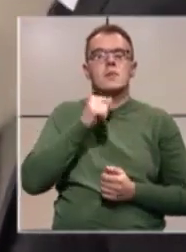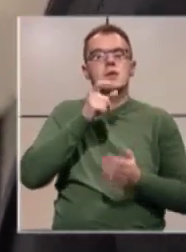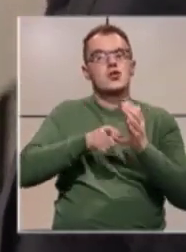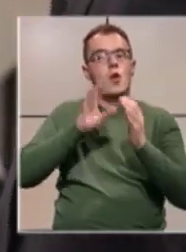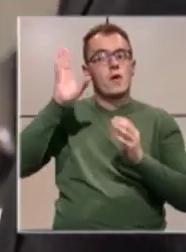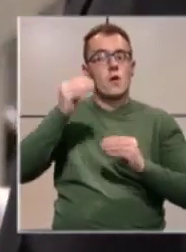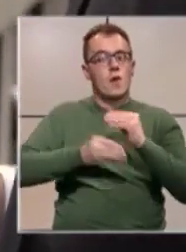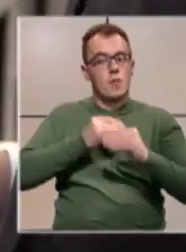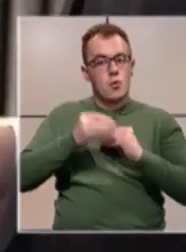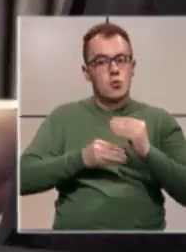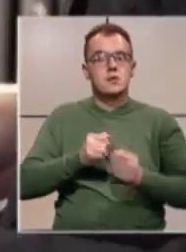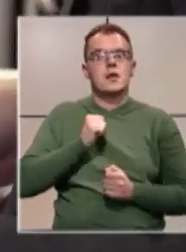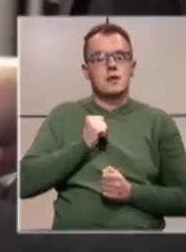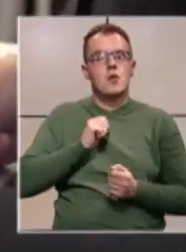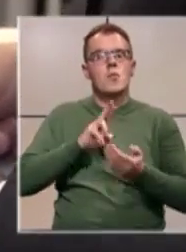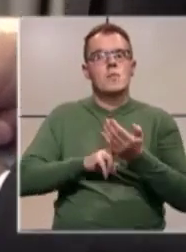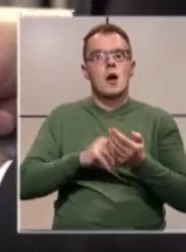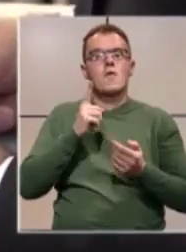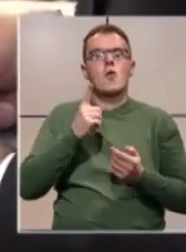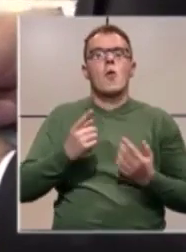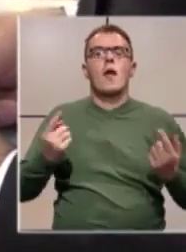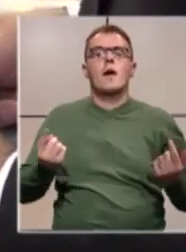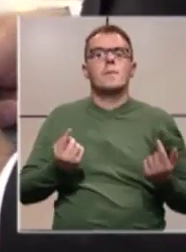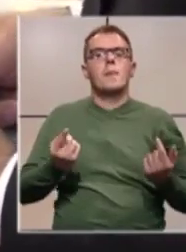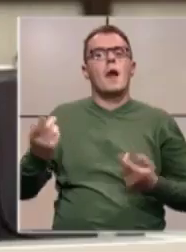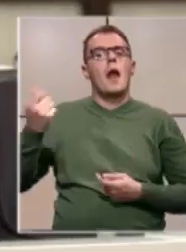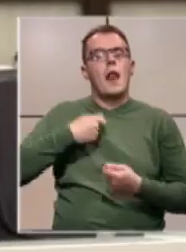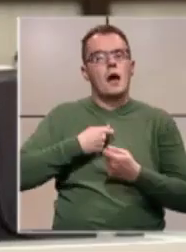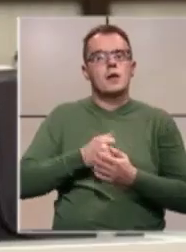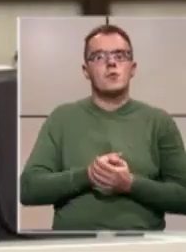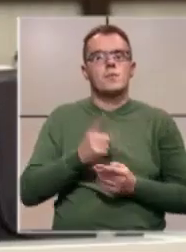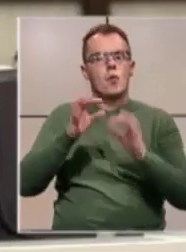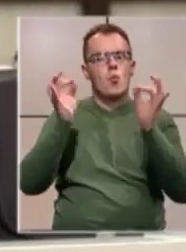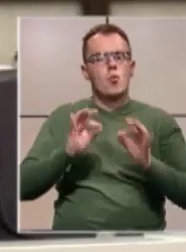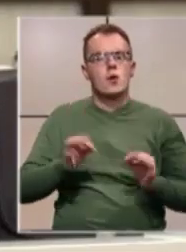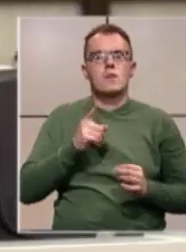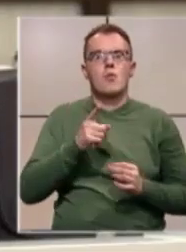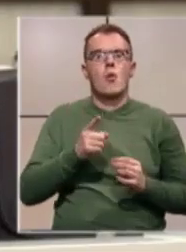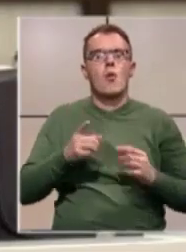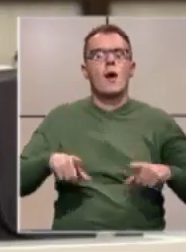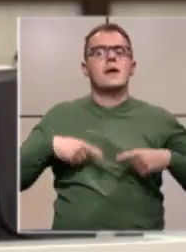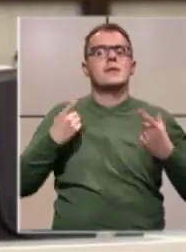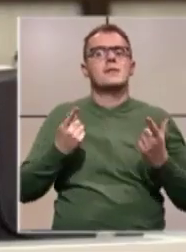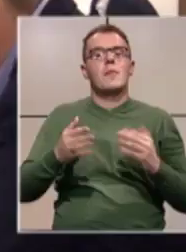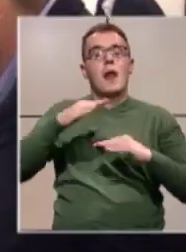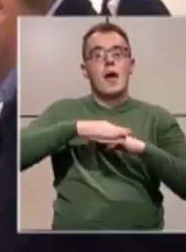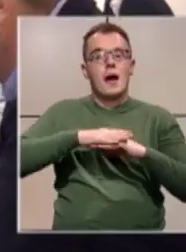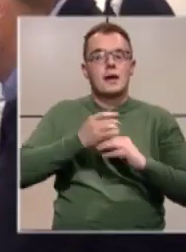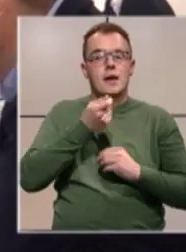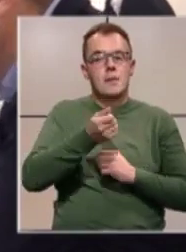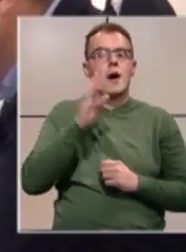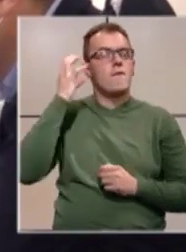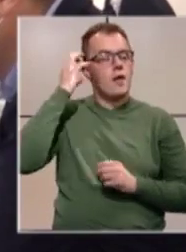članova njihovih porodica imaju pravo na egzistencijalnu naknadu. Uredbu o egzistencijalnim naknadama vlada Zeničko